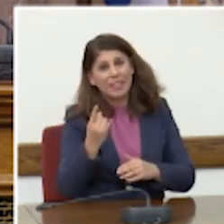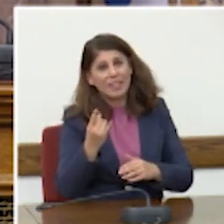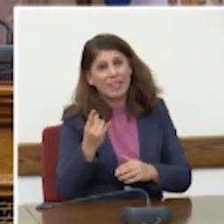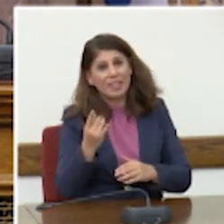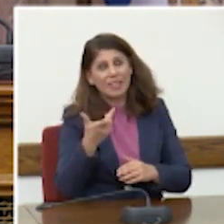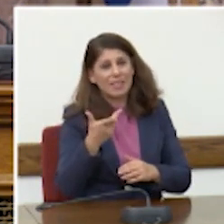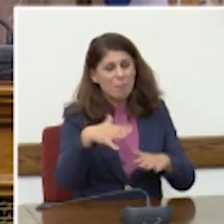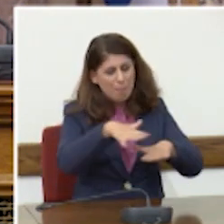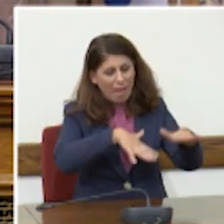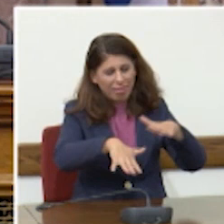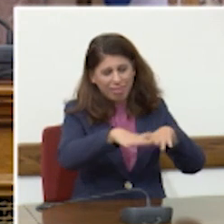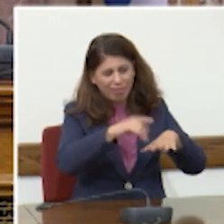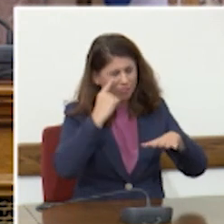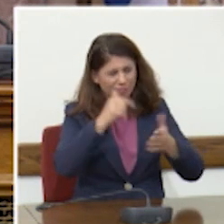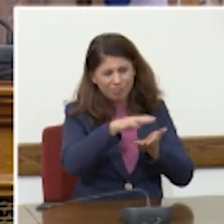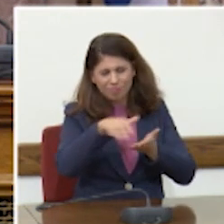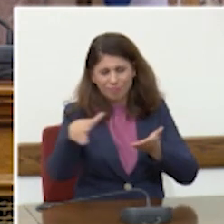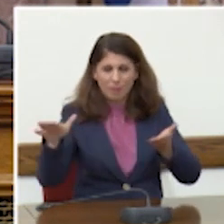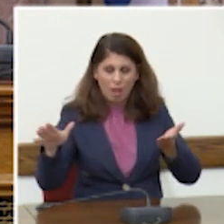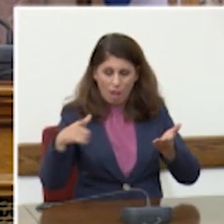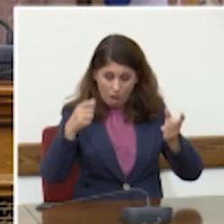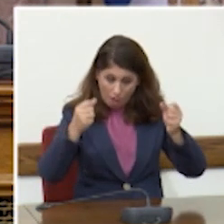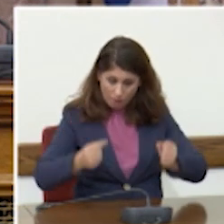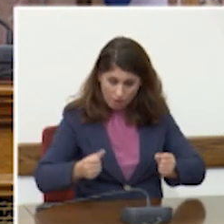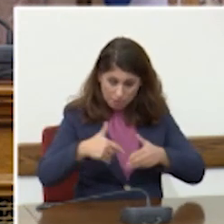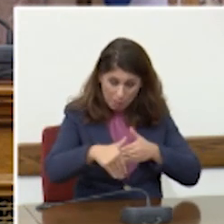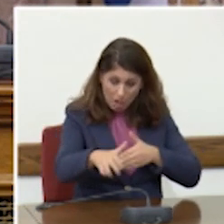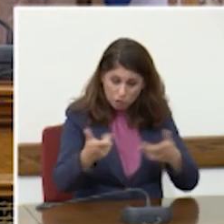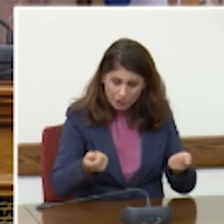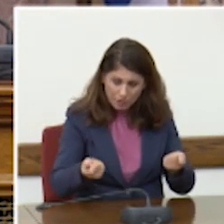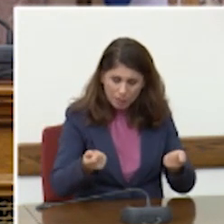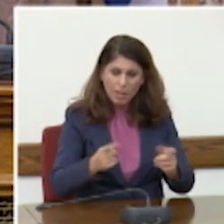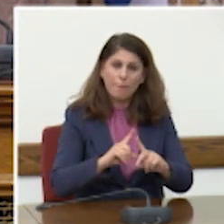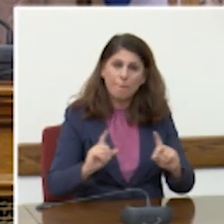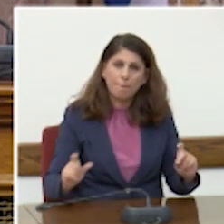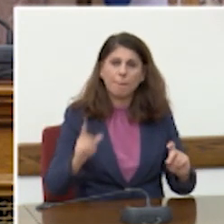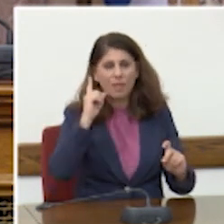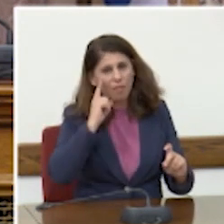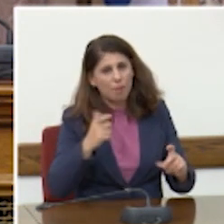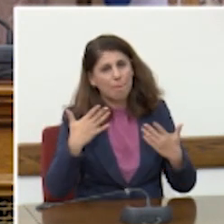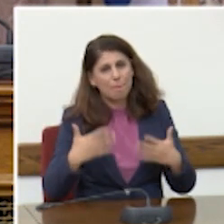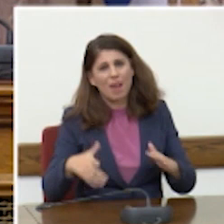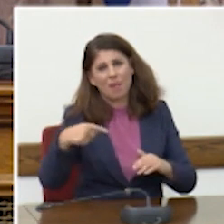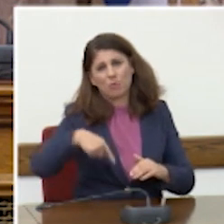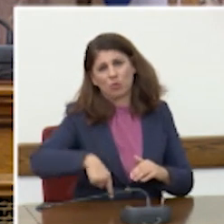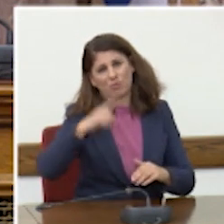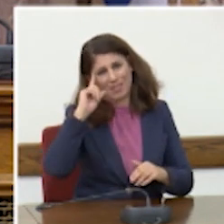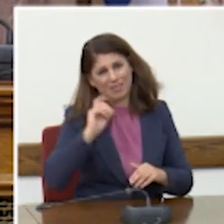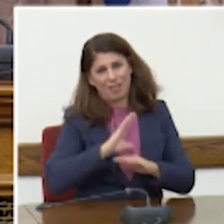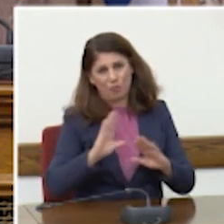μαγεία αλλά αστηριζόμενοι σε πράγματα και δεδομένα τα οποία ήδη από σήμερα γνωρίζουμε.